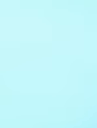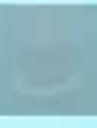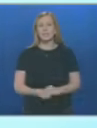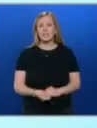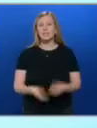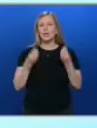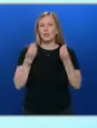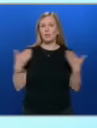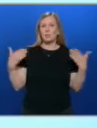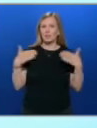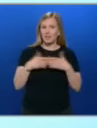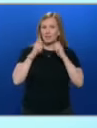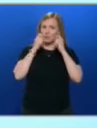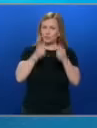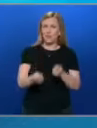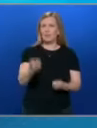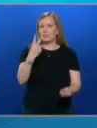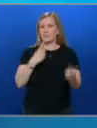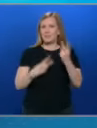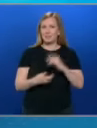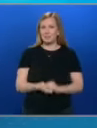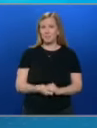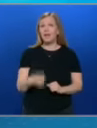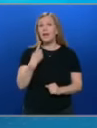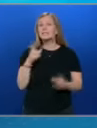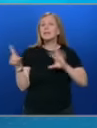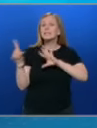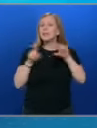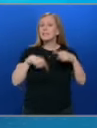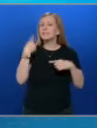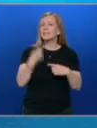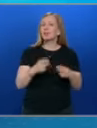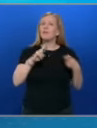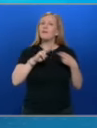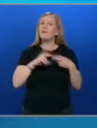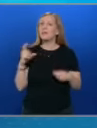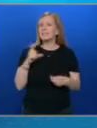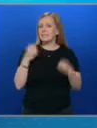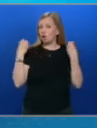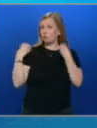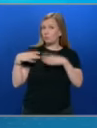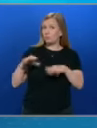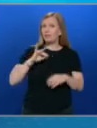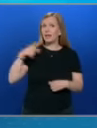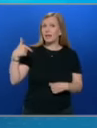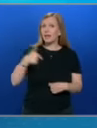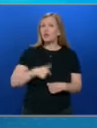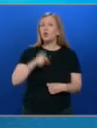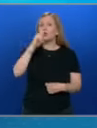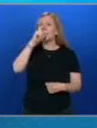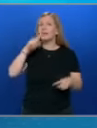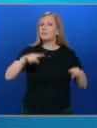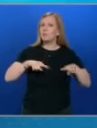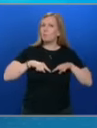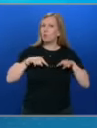Гледате посвятил нас в 18. Добър вечер. Седмица след като Вишият съдебен съвет освободи Иван Гешев от длъжността главен